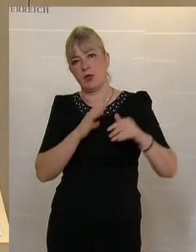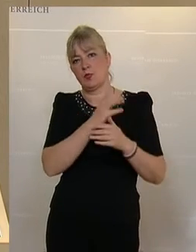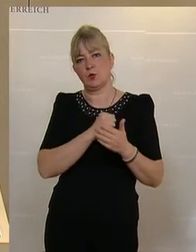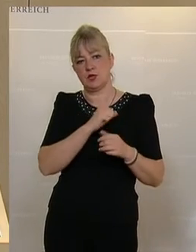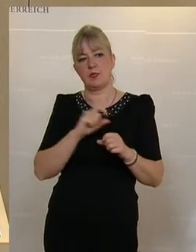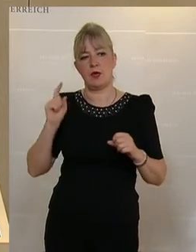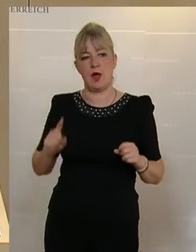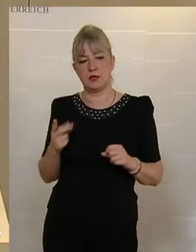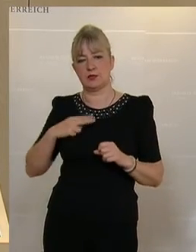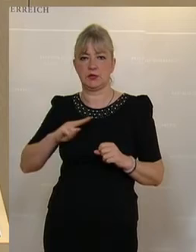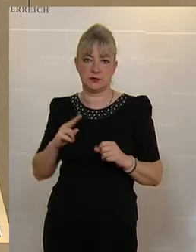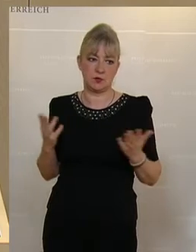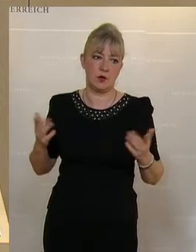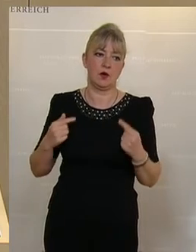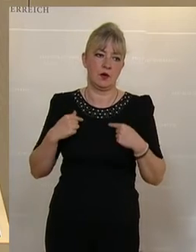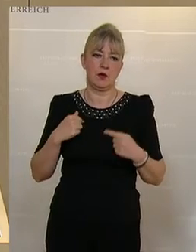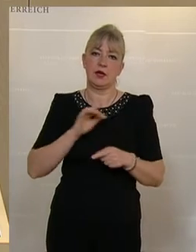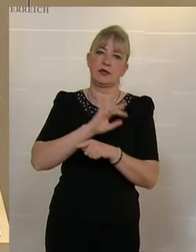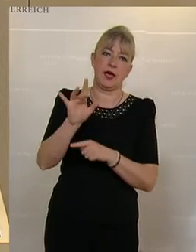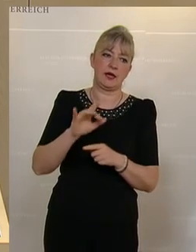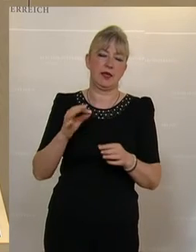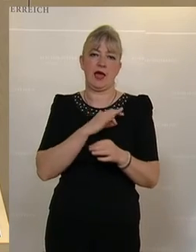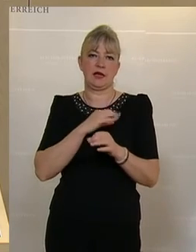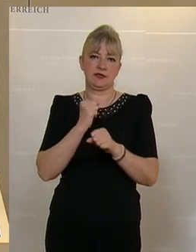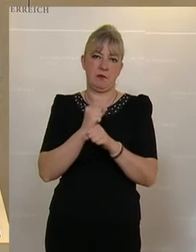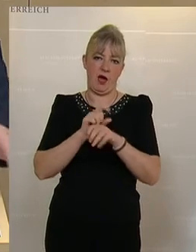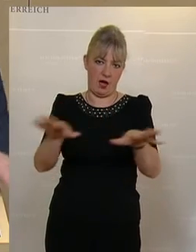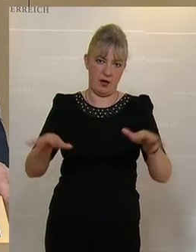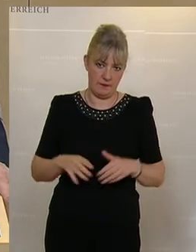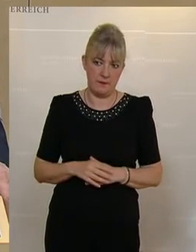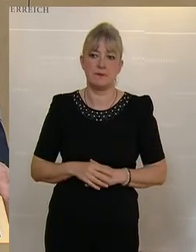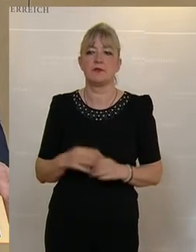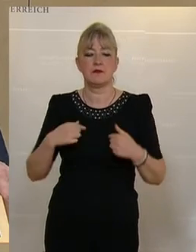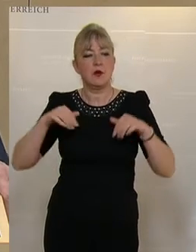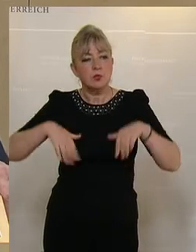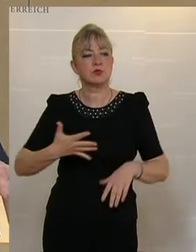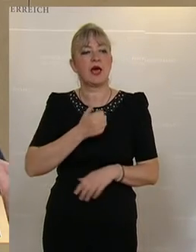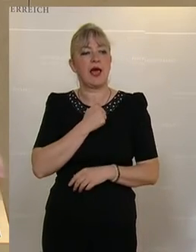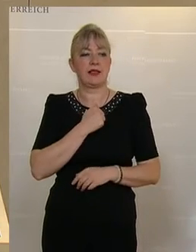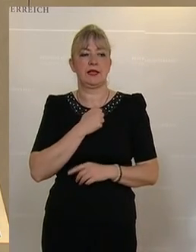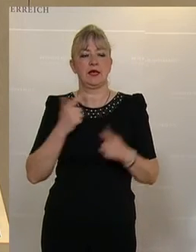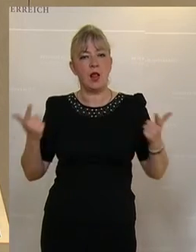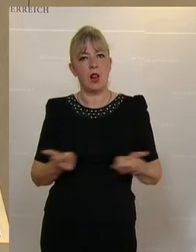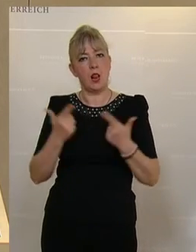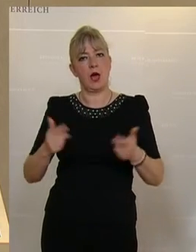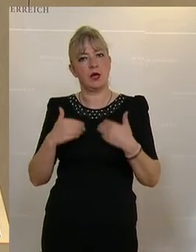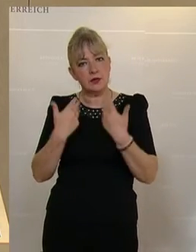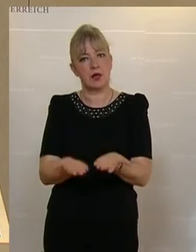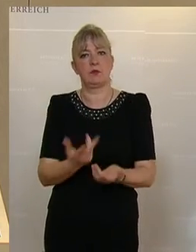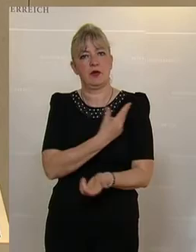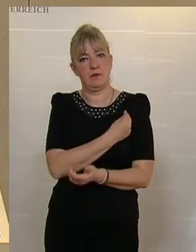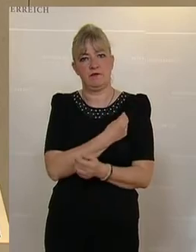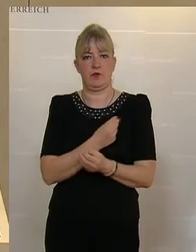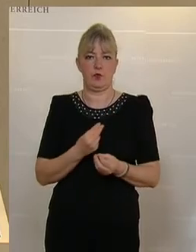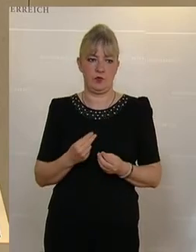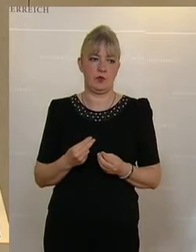Risken, und wir sind gegen eine Angstmache. Und wir müssen endlich einen niederschwelligen Zugang zu